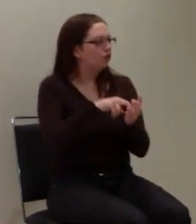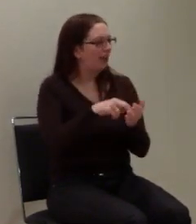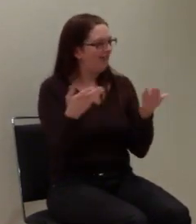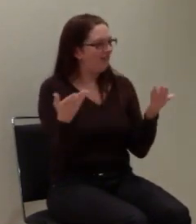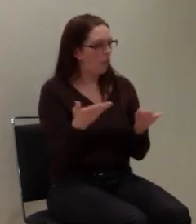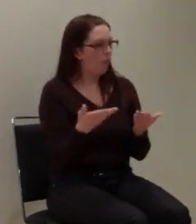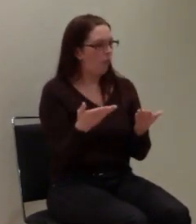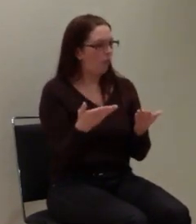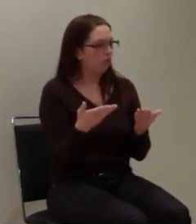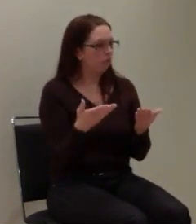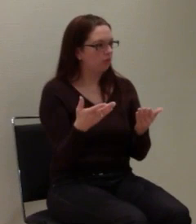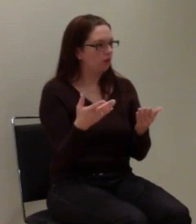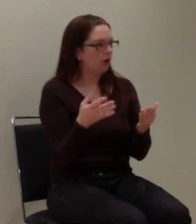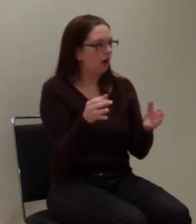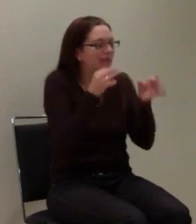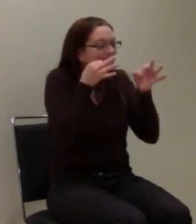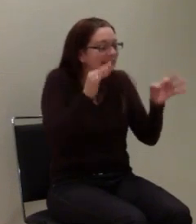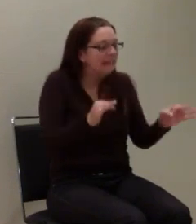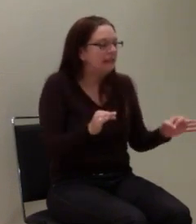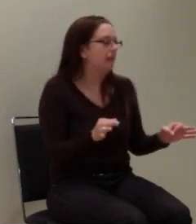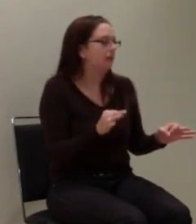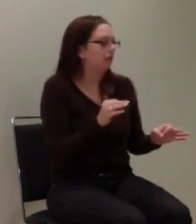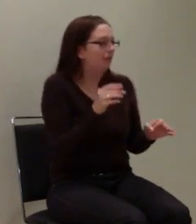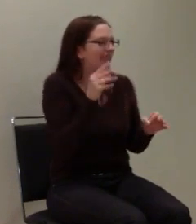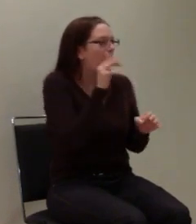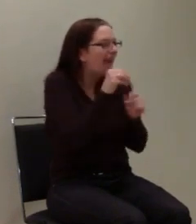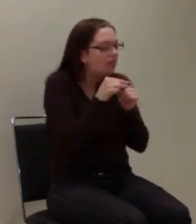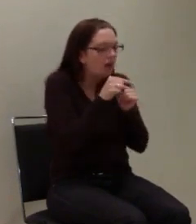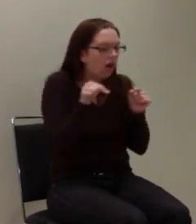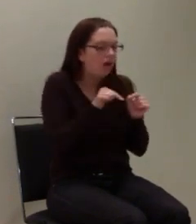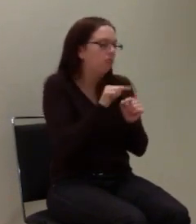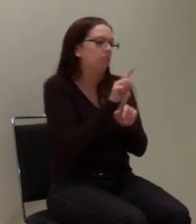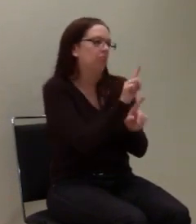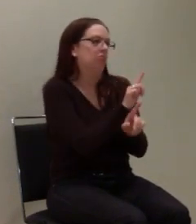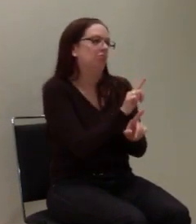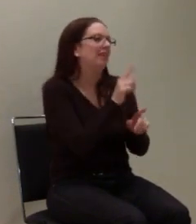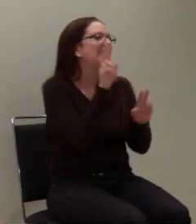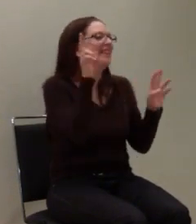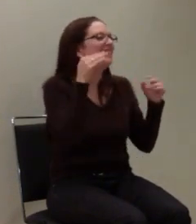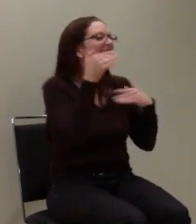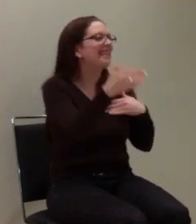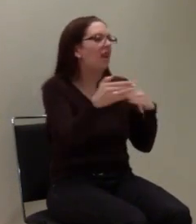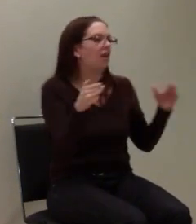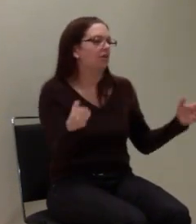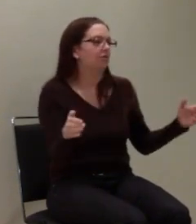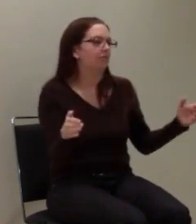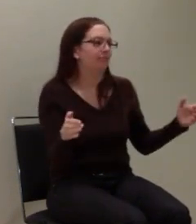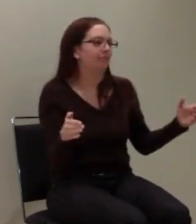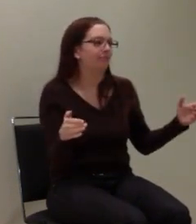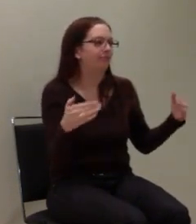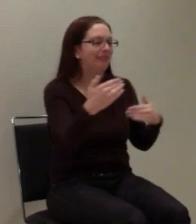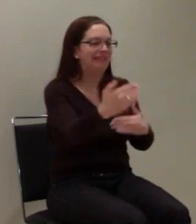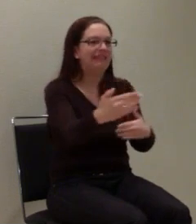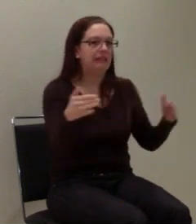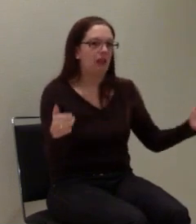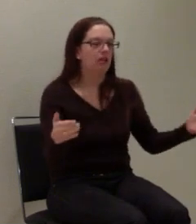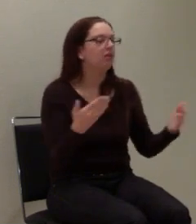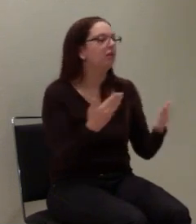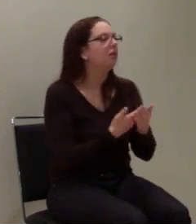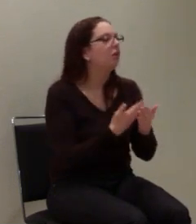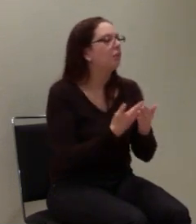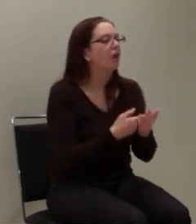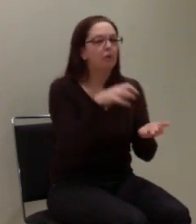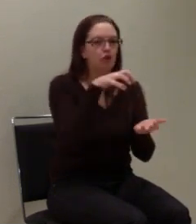Aber um eine genaue Positionierung zu machen, ist sie relativ ungenau. Man sagt, in urbanen Gegenden wie Städten